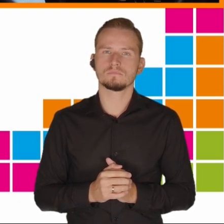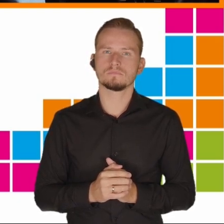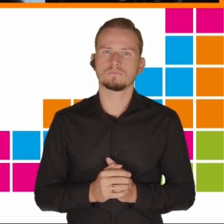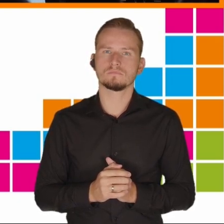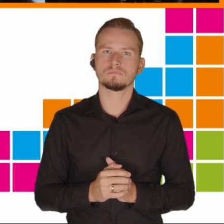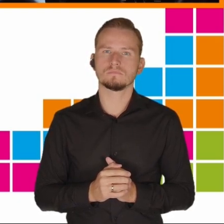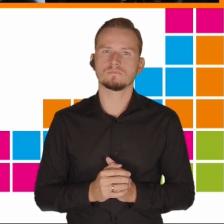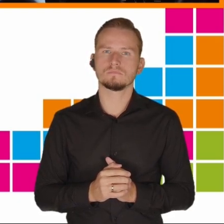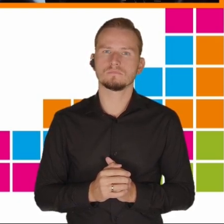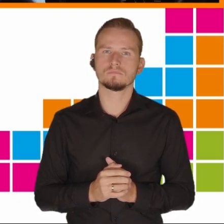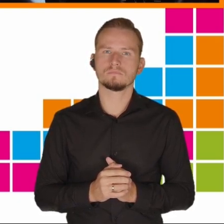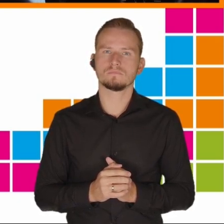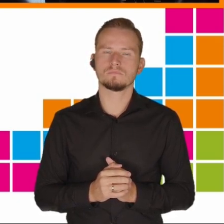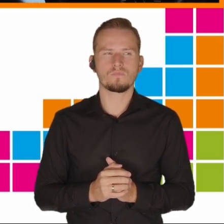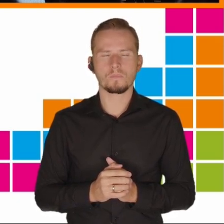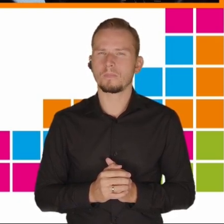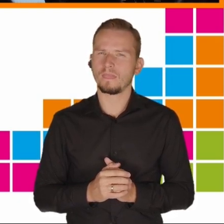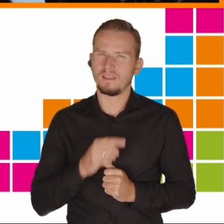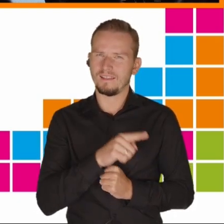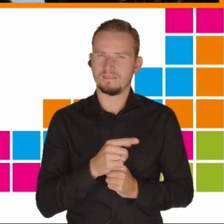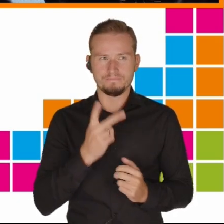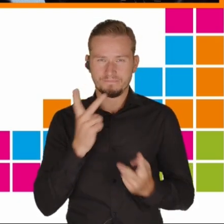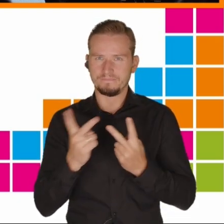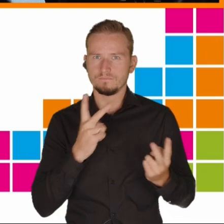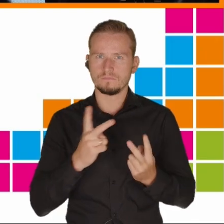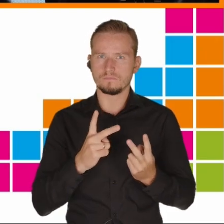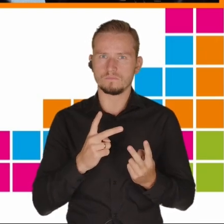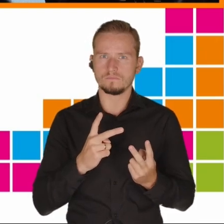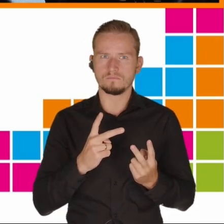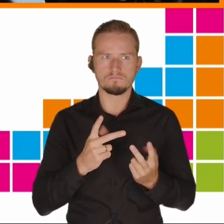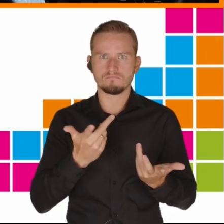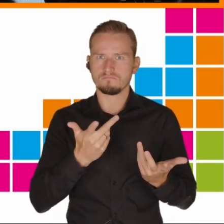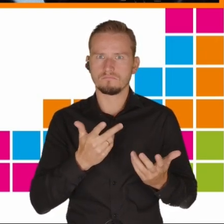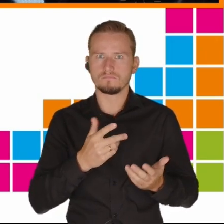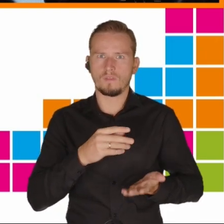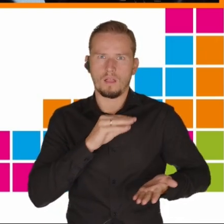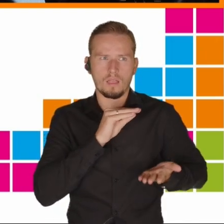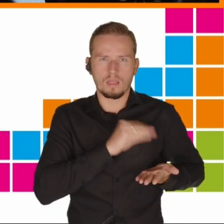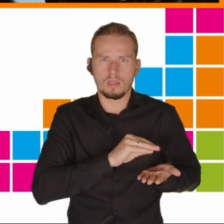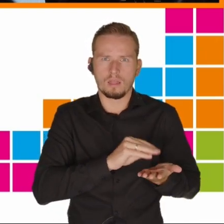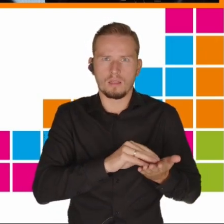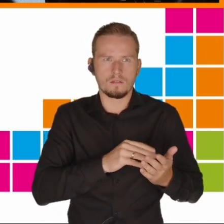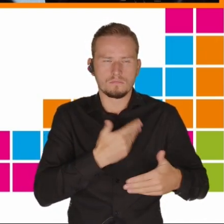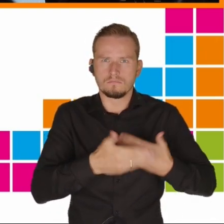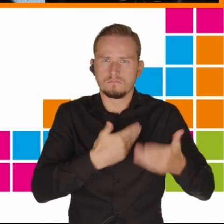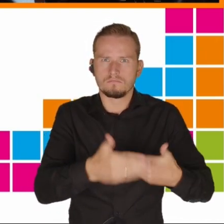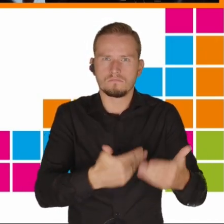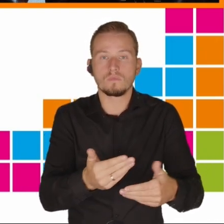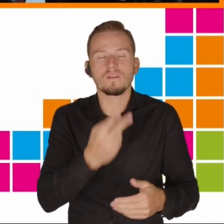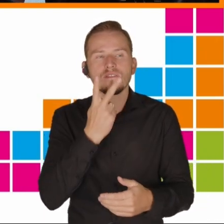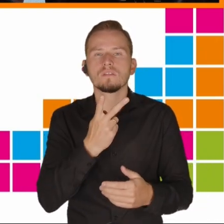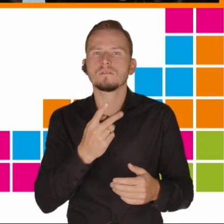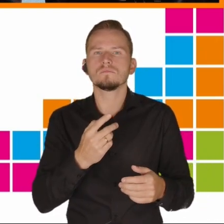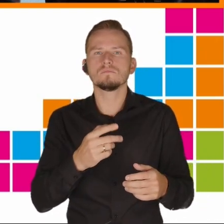Te trendy i wzorce bardzo dużo mówią nam o równości szans